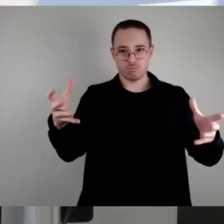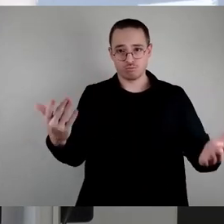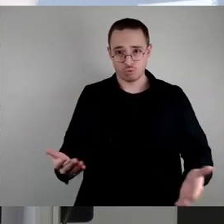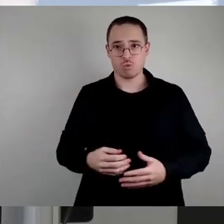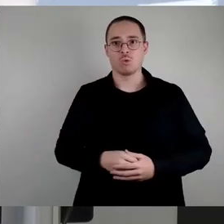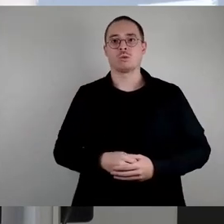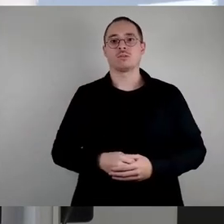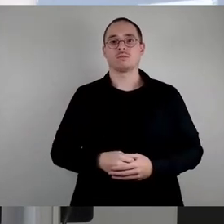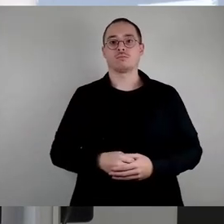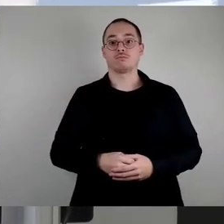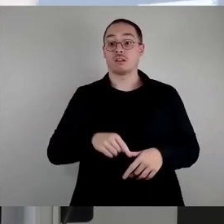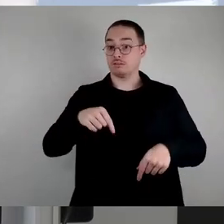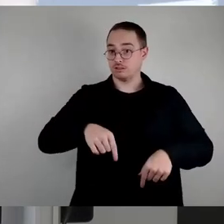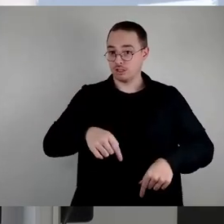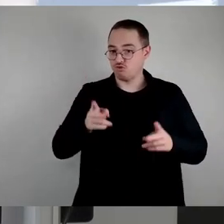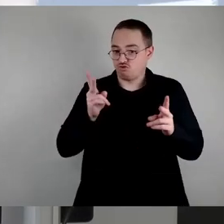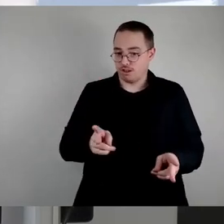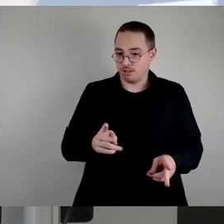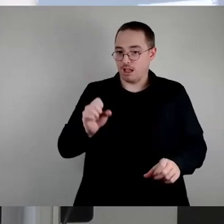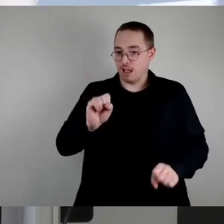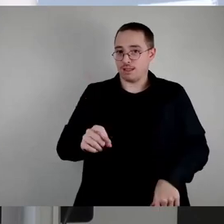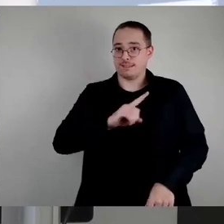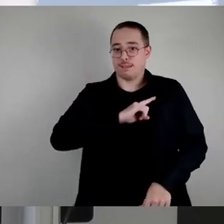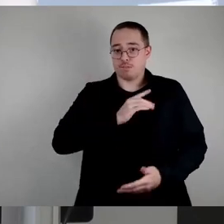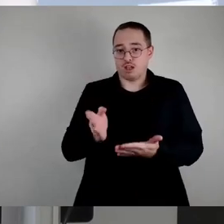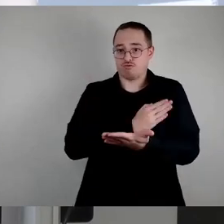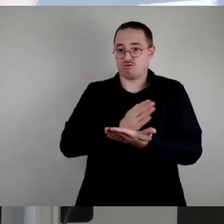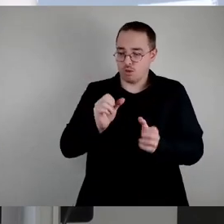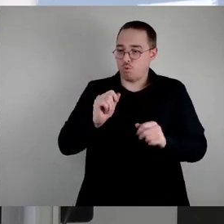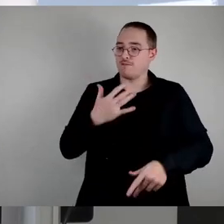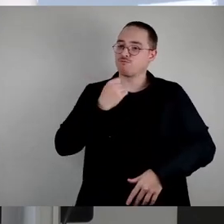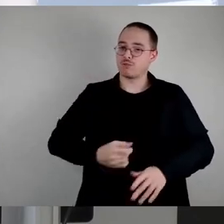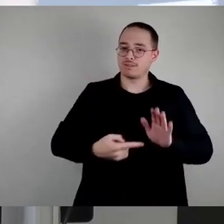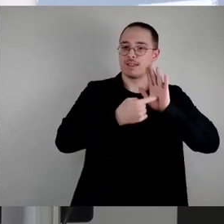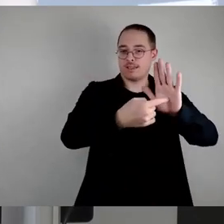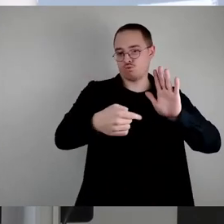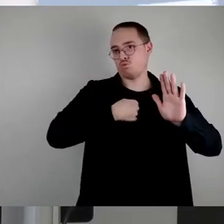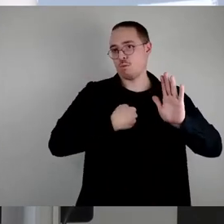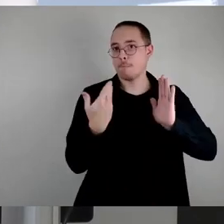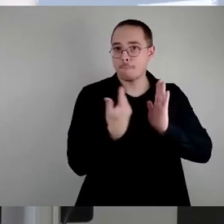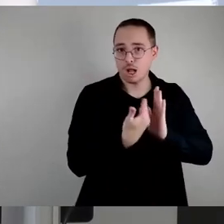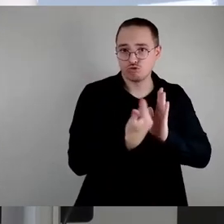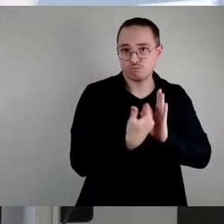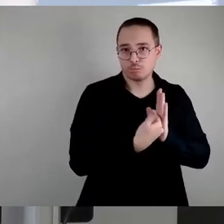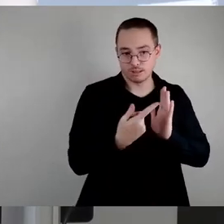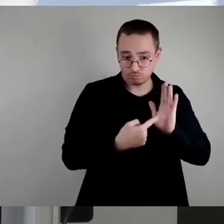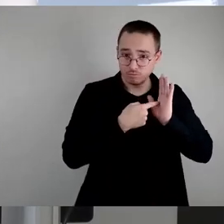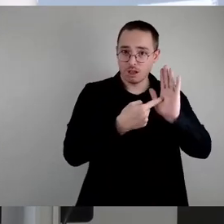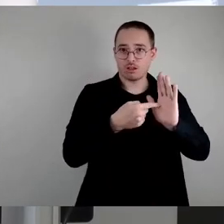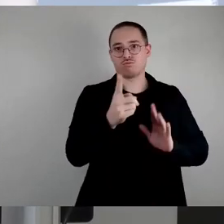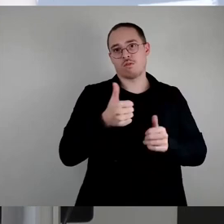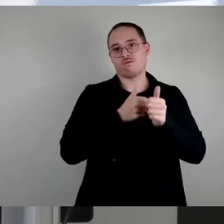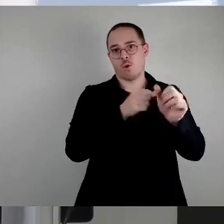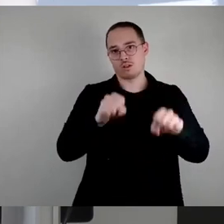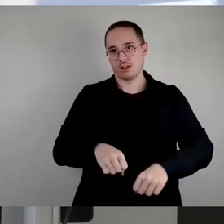können, mit gutem Beispiel vorangehen. Ich darf in Erinnerung rufen, dass wir für zwei Jahre mehrheitlich in diesem